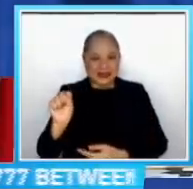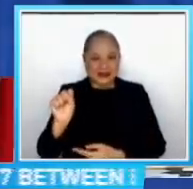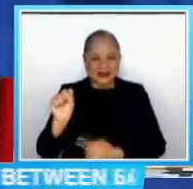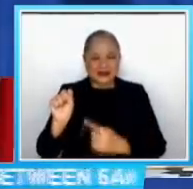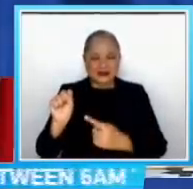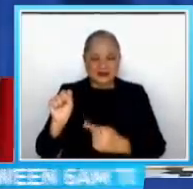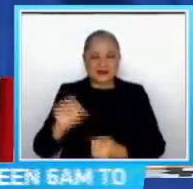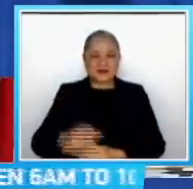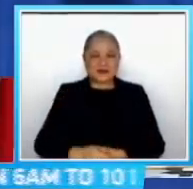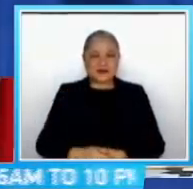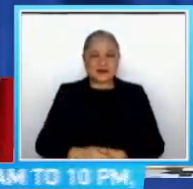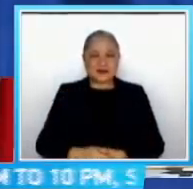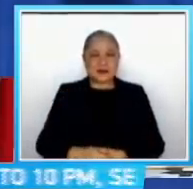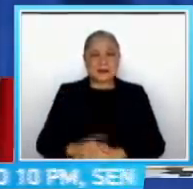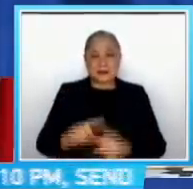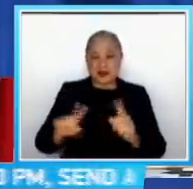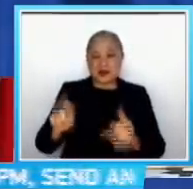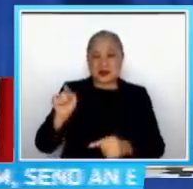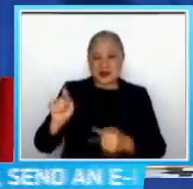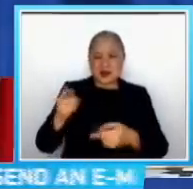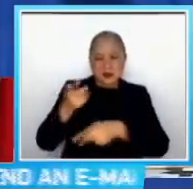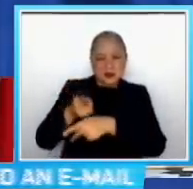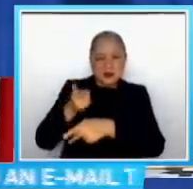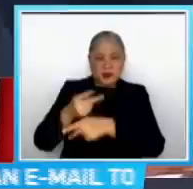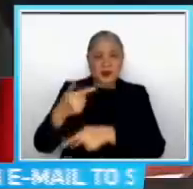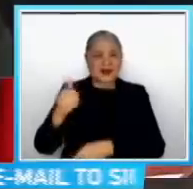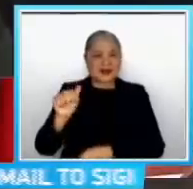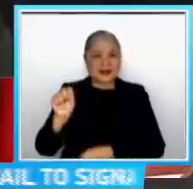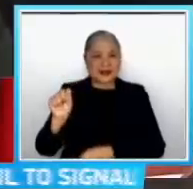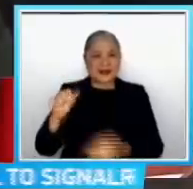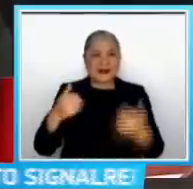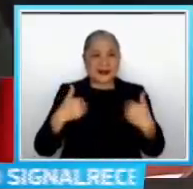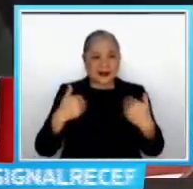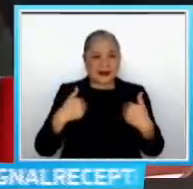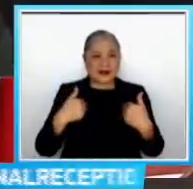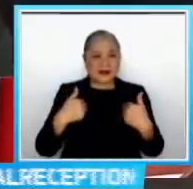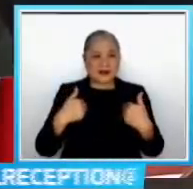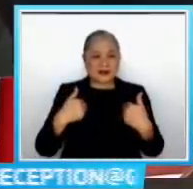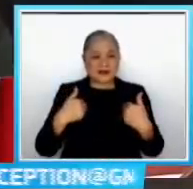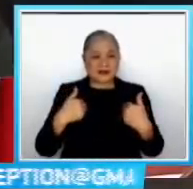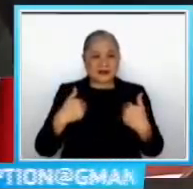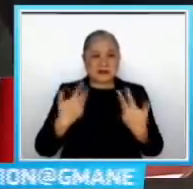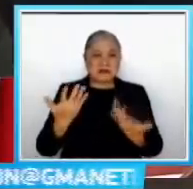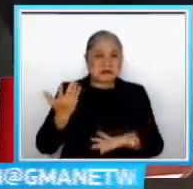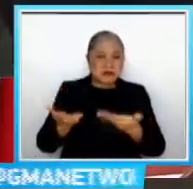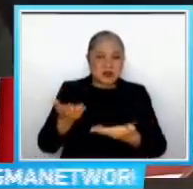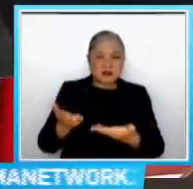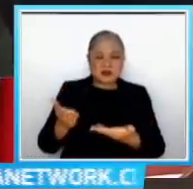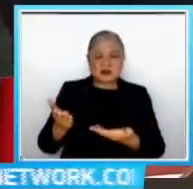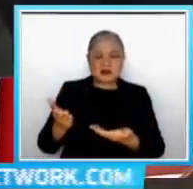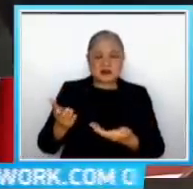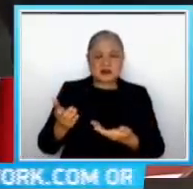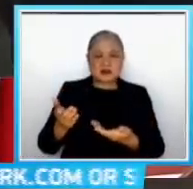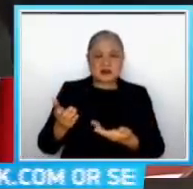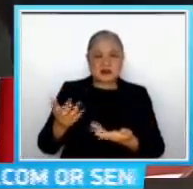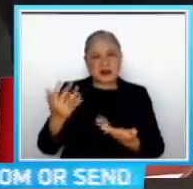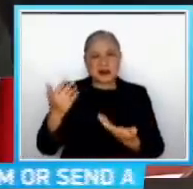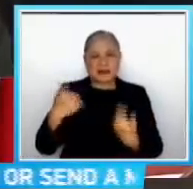Pero yan ang bantayan natin Because there is a potential trouble there